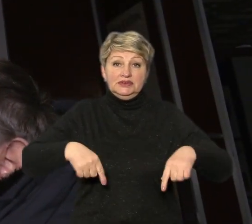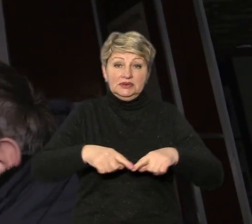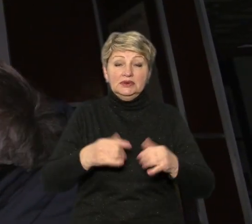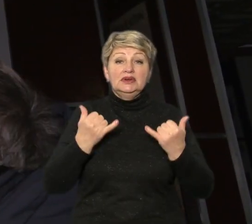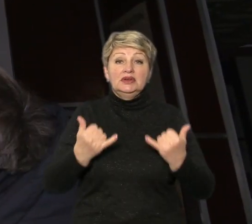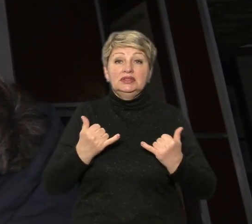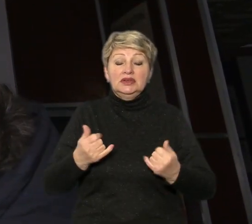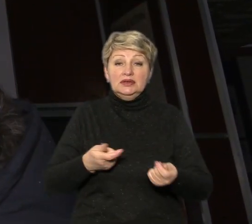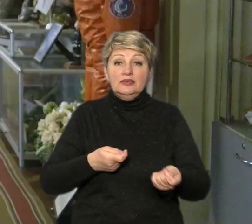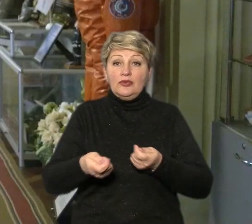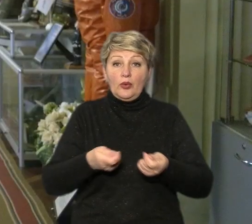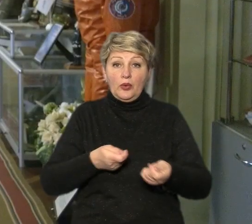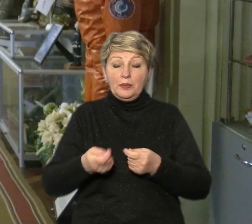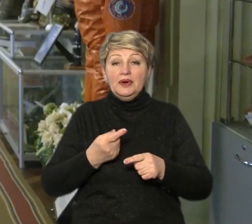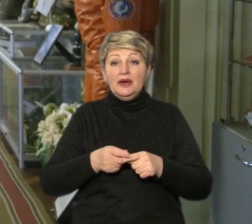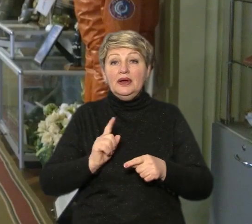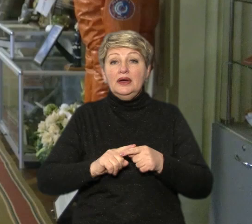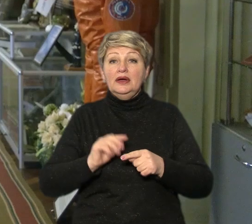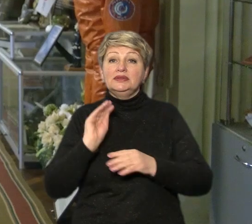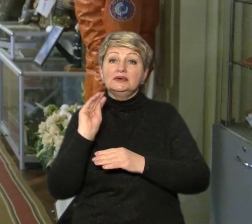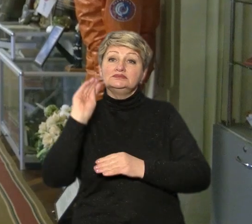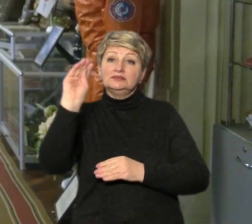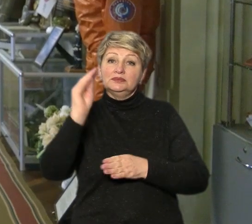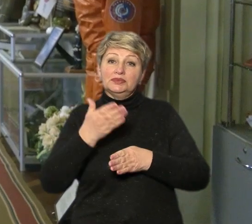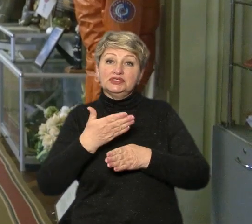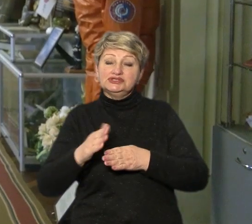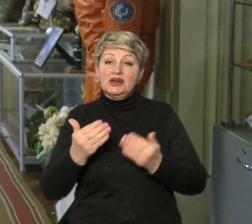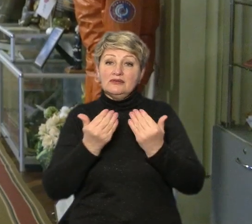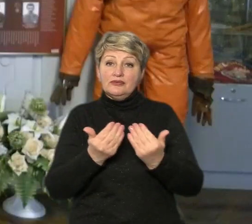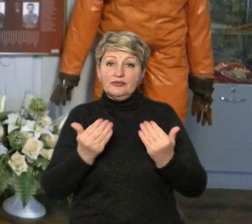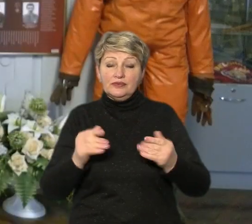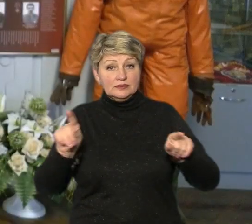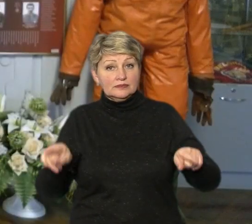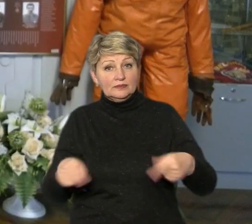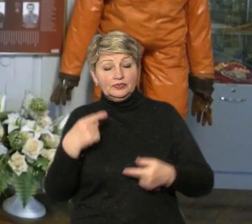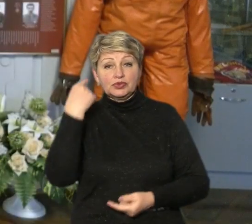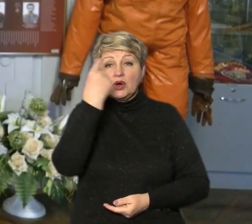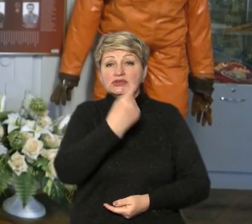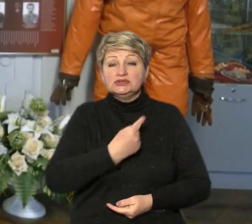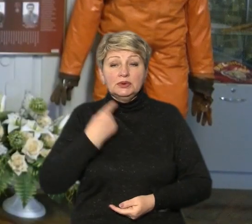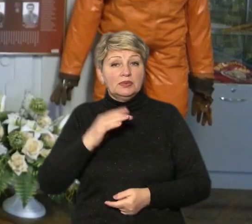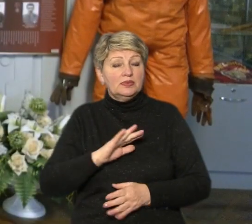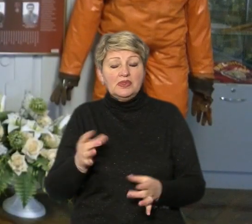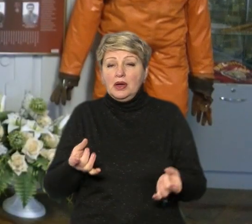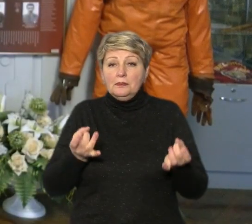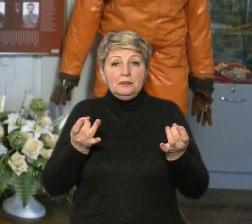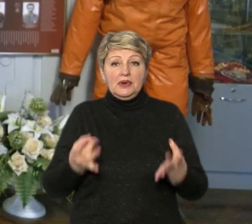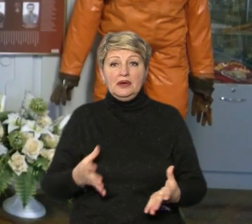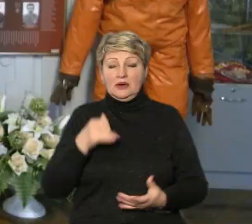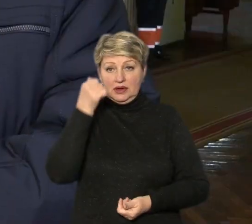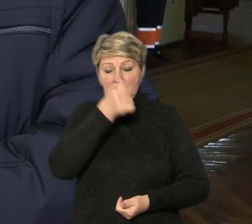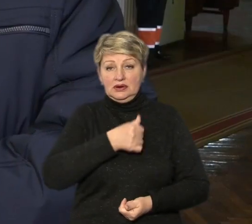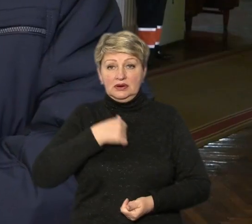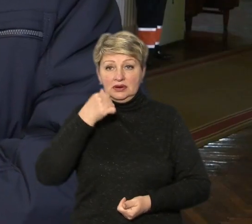ДСНС Черкащини це експонат – частина виставки. Її створили в особливий та непростий, говорить пан Тимофій, рік.